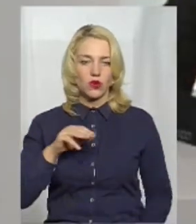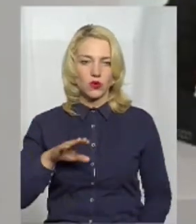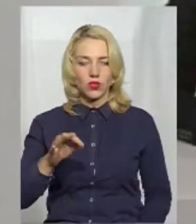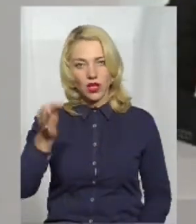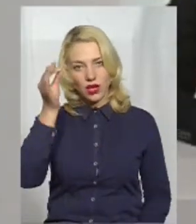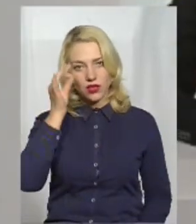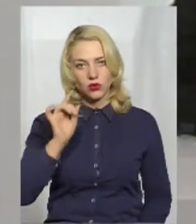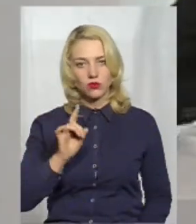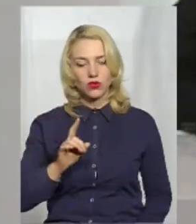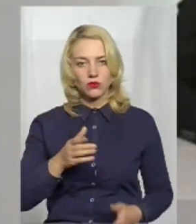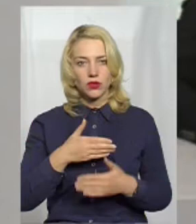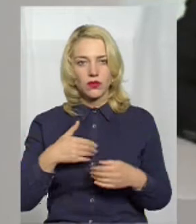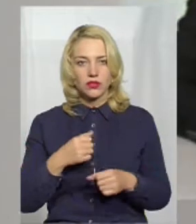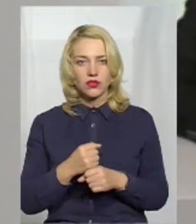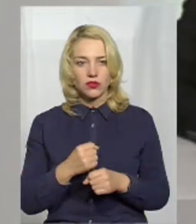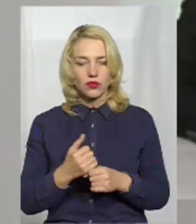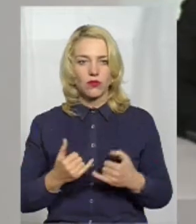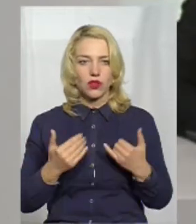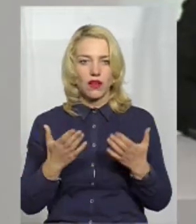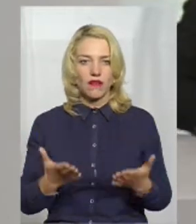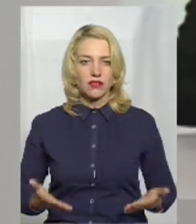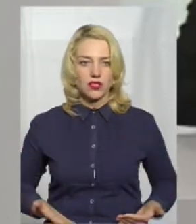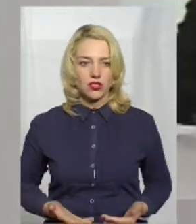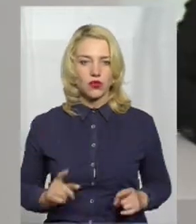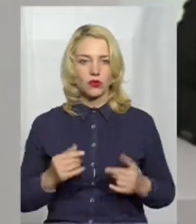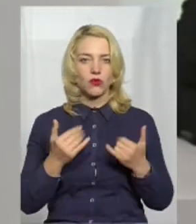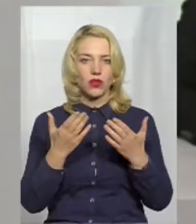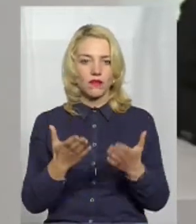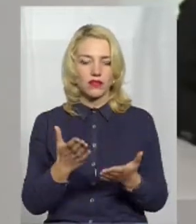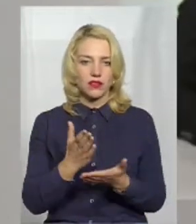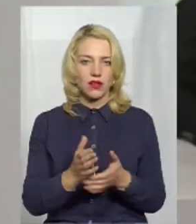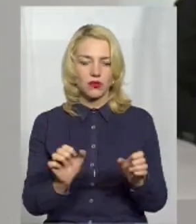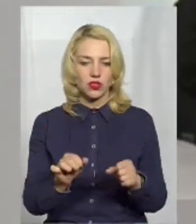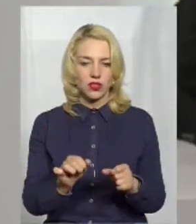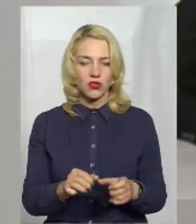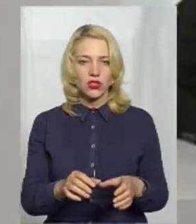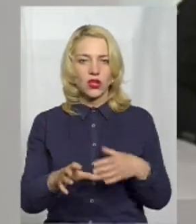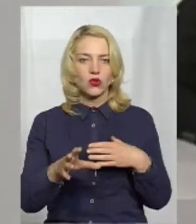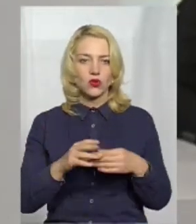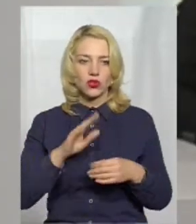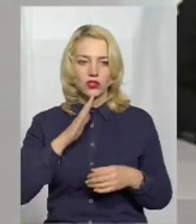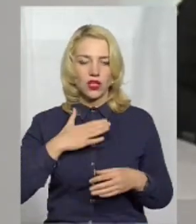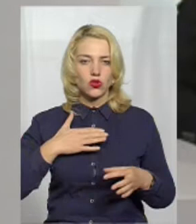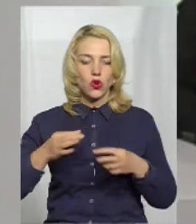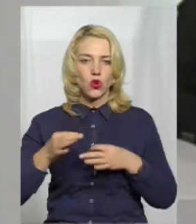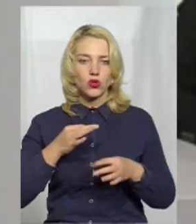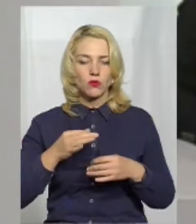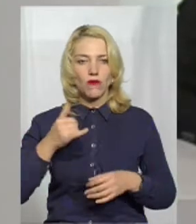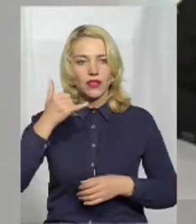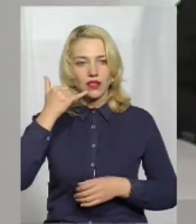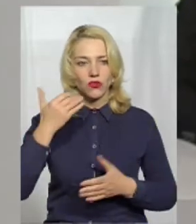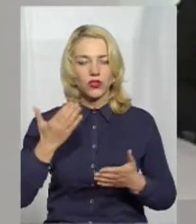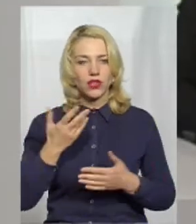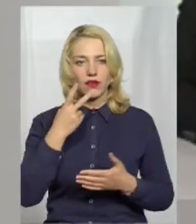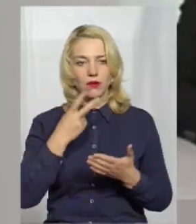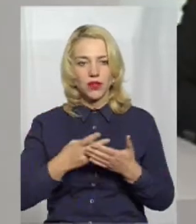Нагадую телеглядачам, що ми працюємо для вас наживо, тому у вас є можливість долучитися до нашої розмови телефоном, яку